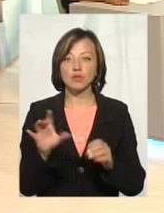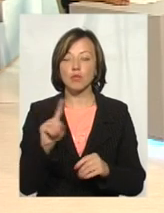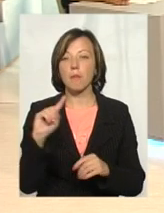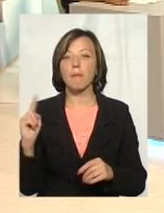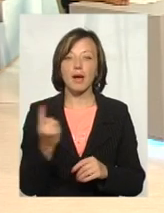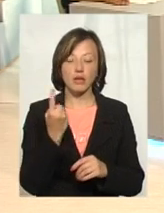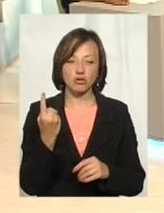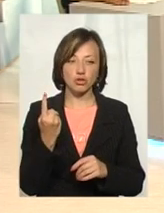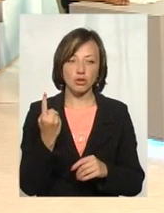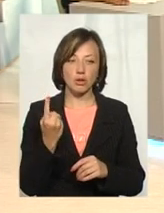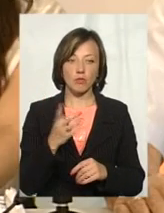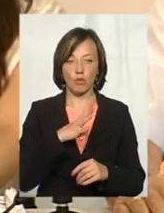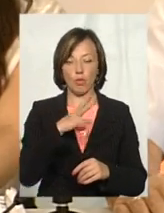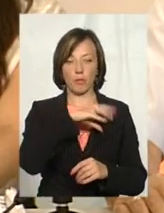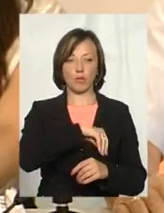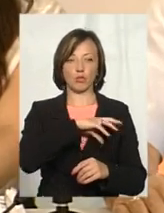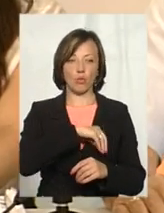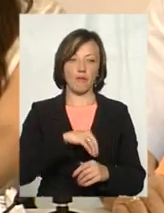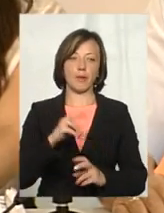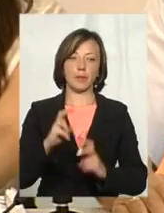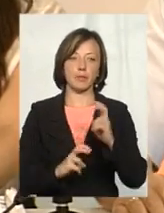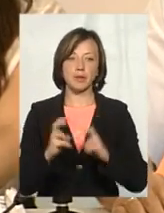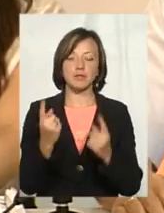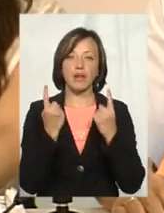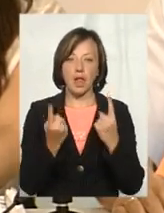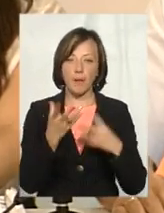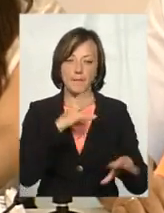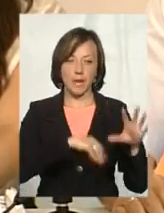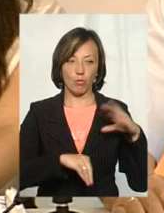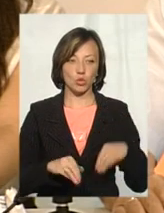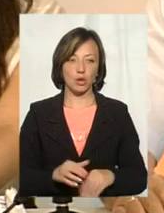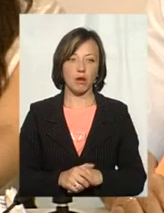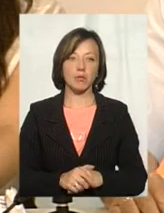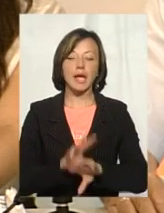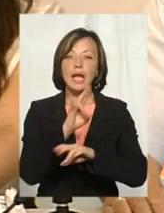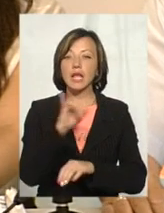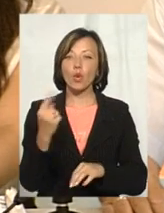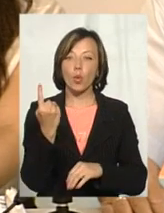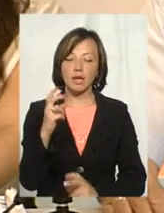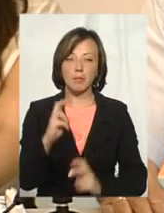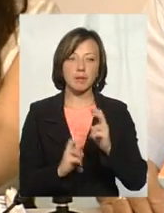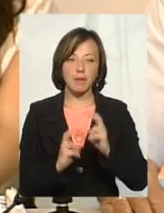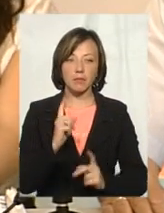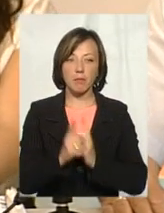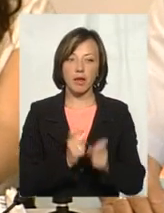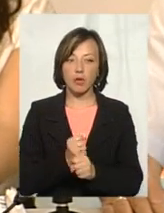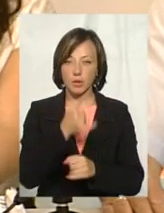перше було прибуткове підприємство. І з великими прибутками. Тому що ні одне підприємство переробне не може працювати в